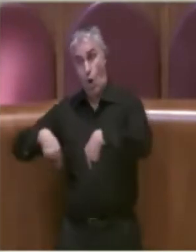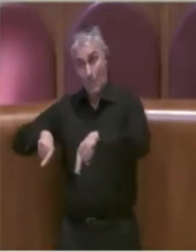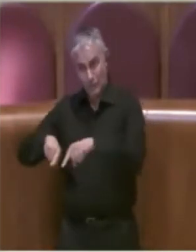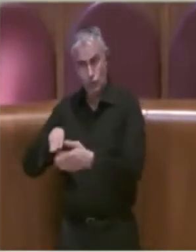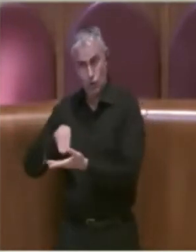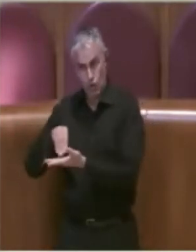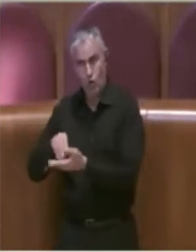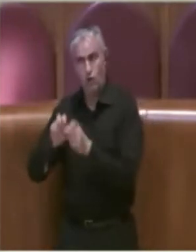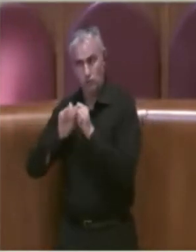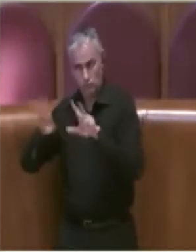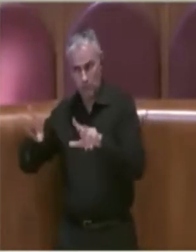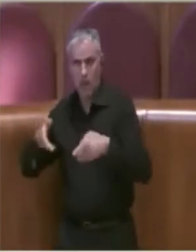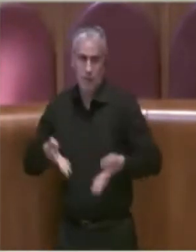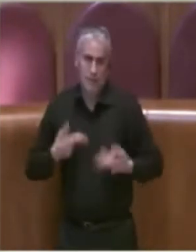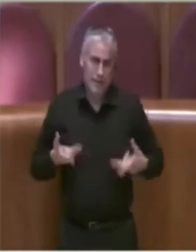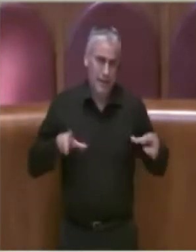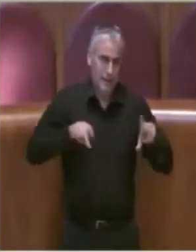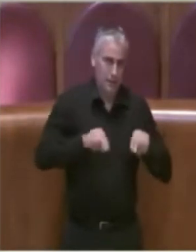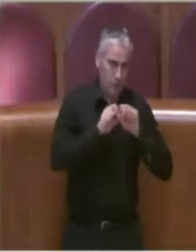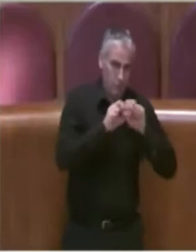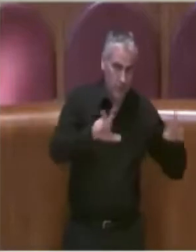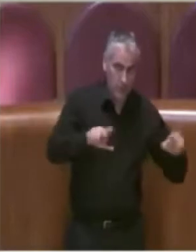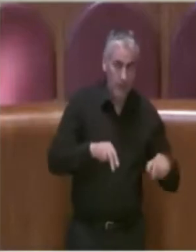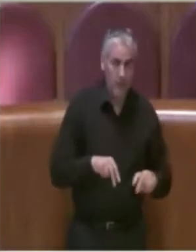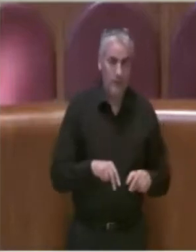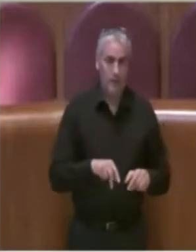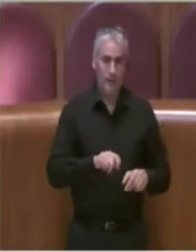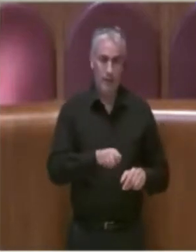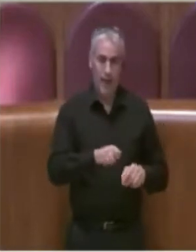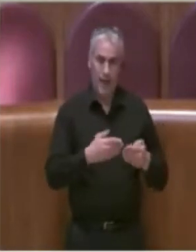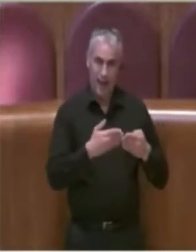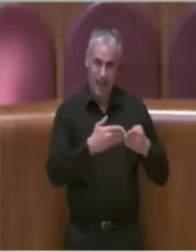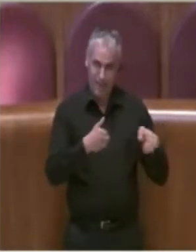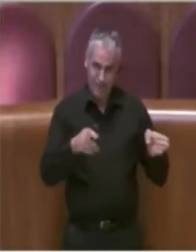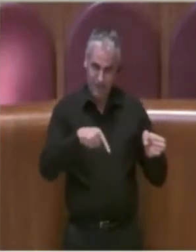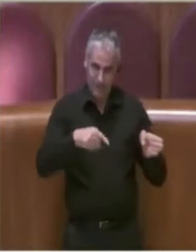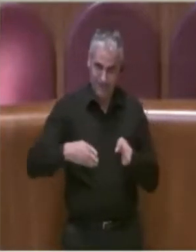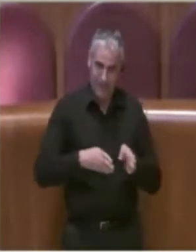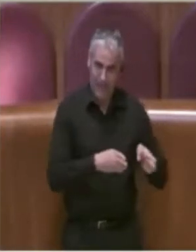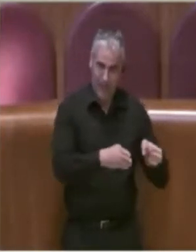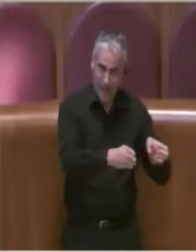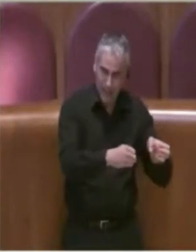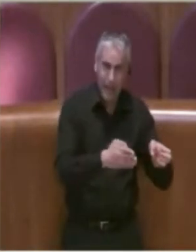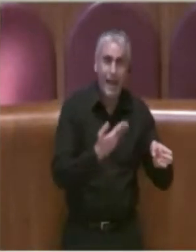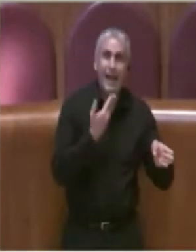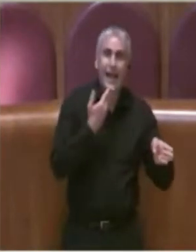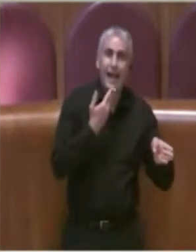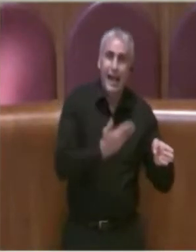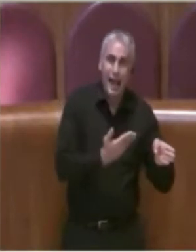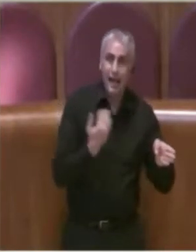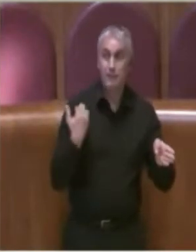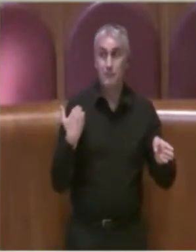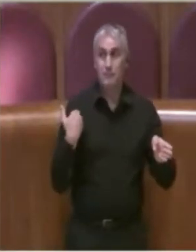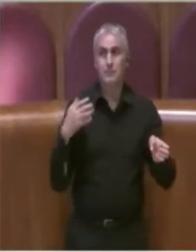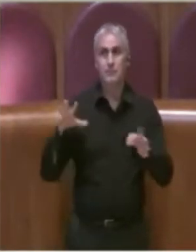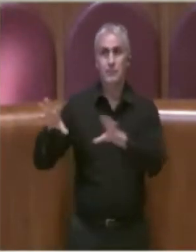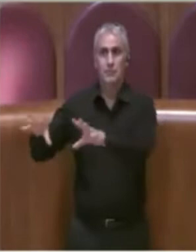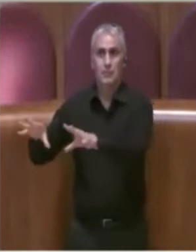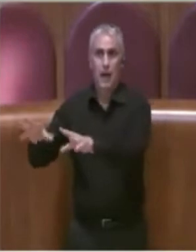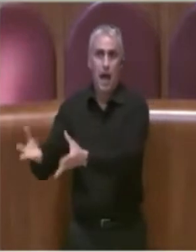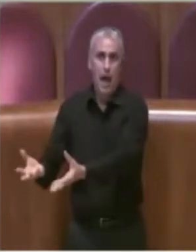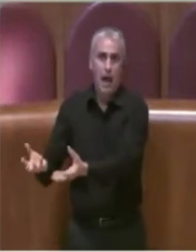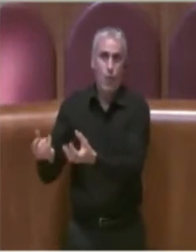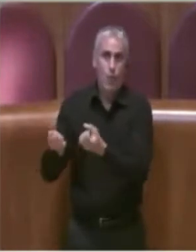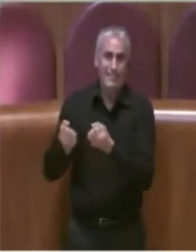finestra che è stata possibile a seguito, come ho detto, dell'acquisizione del